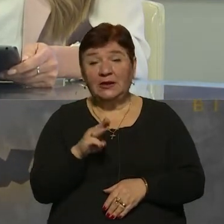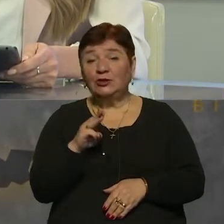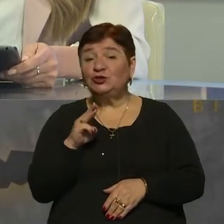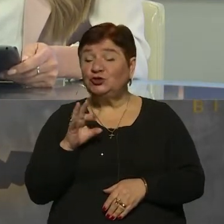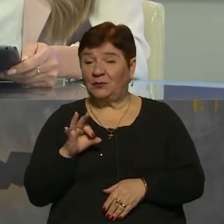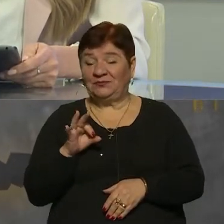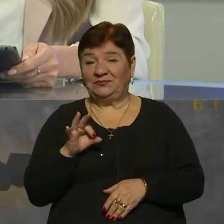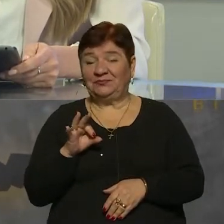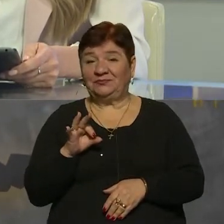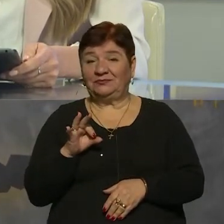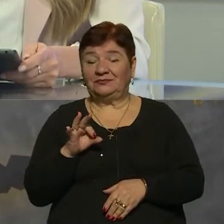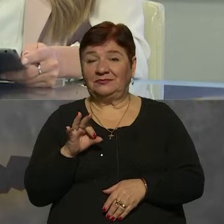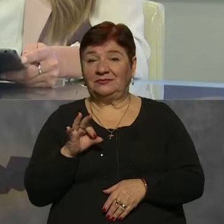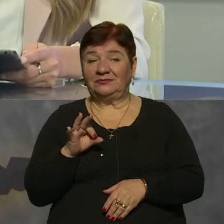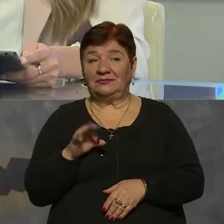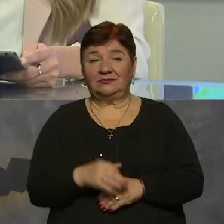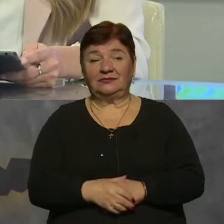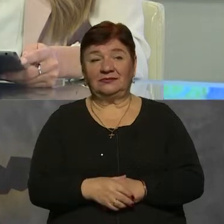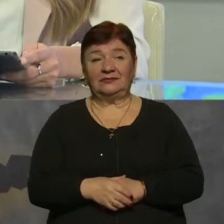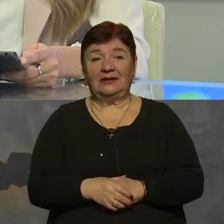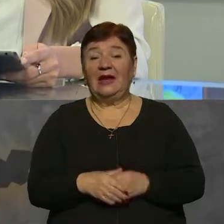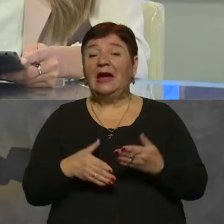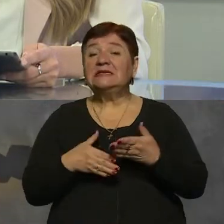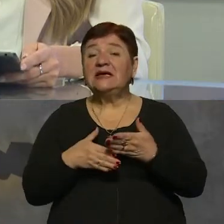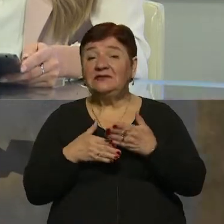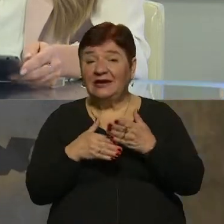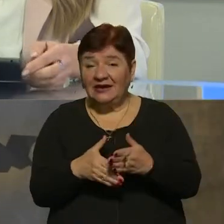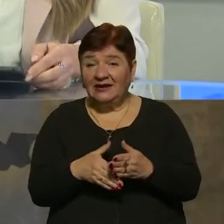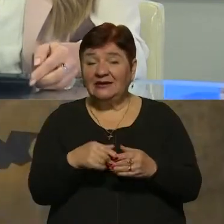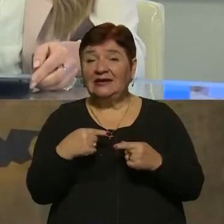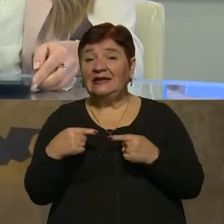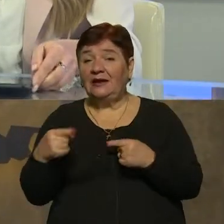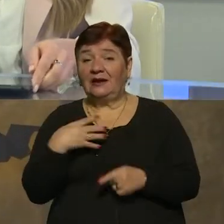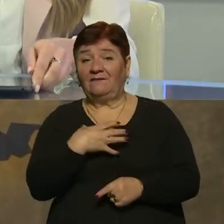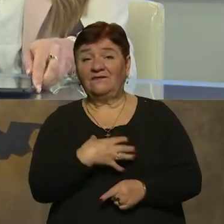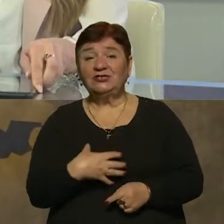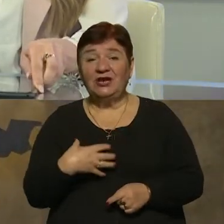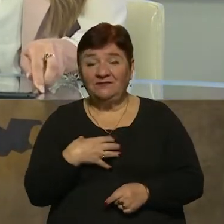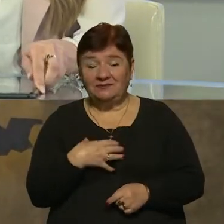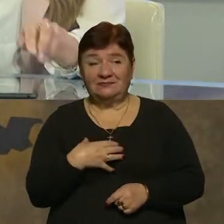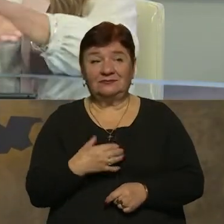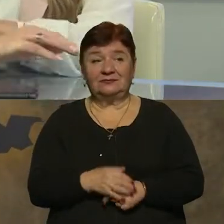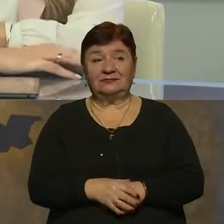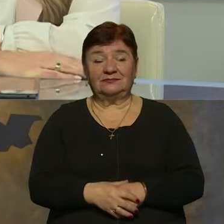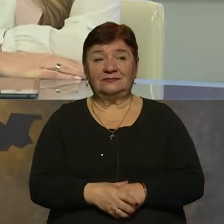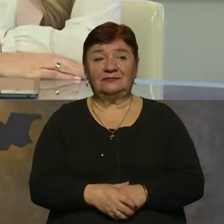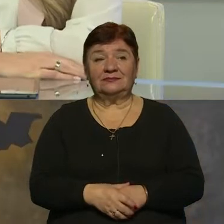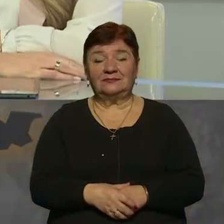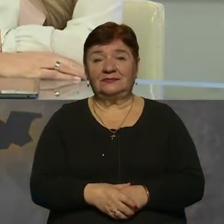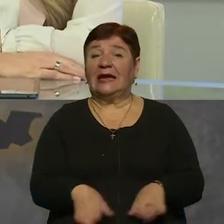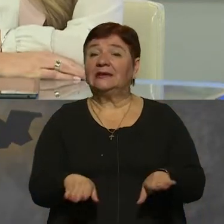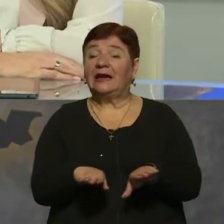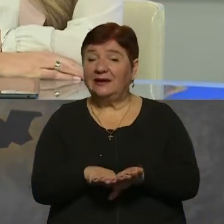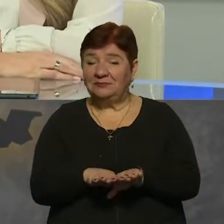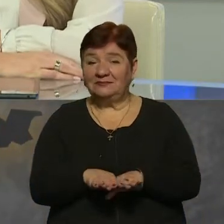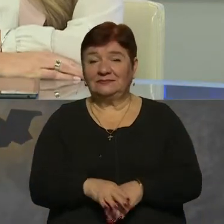завдяки деяким важливим таким